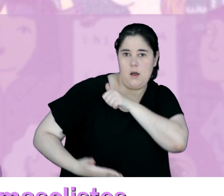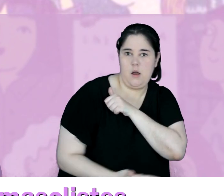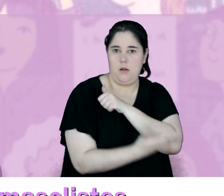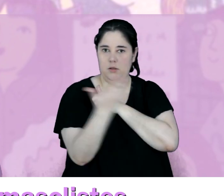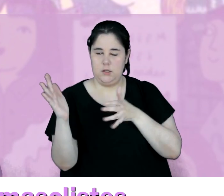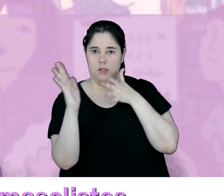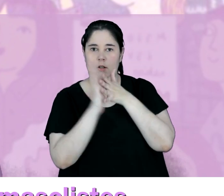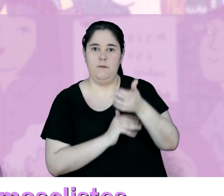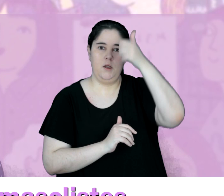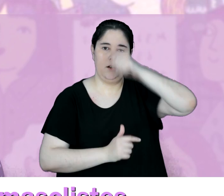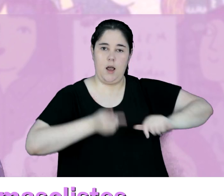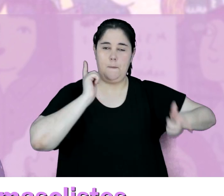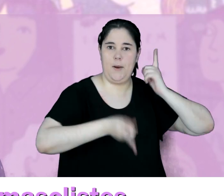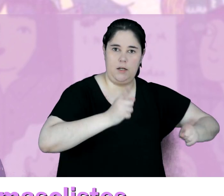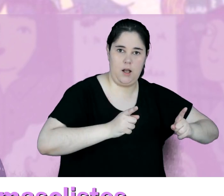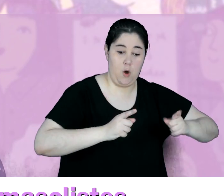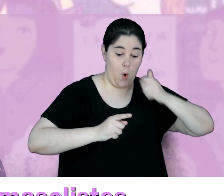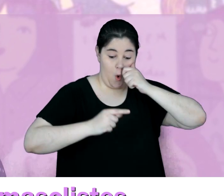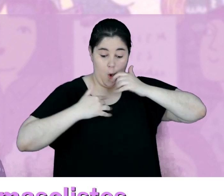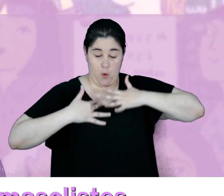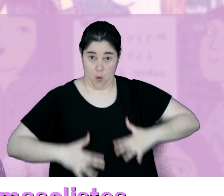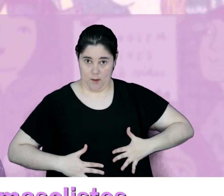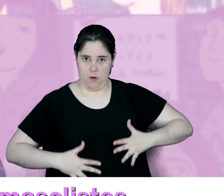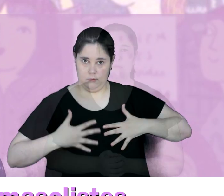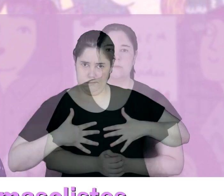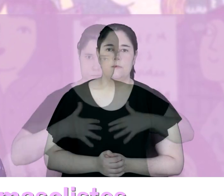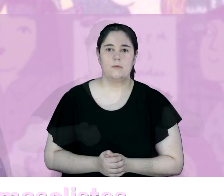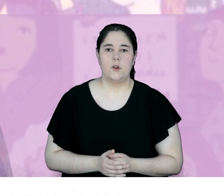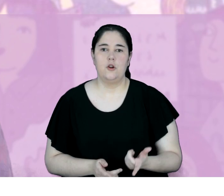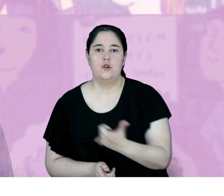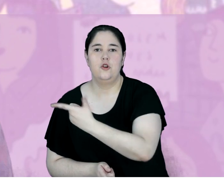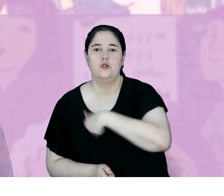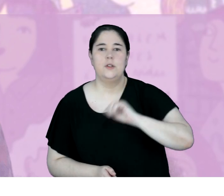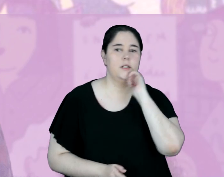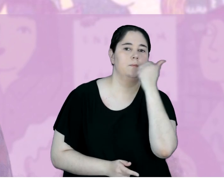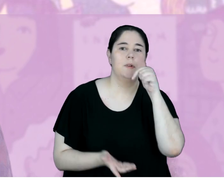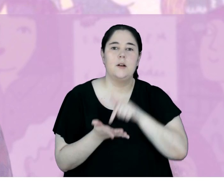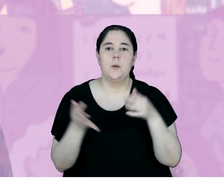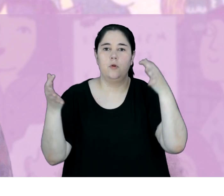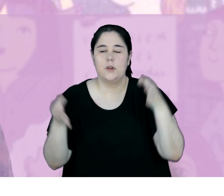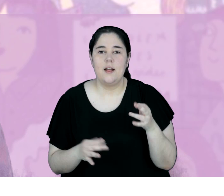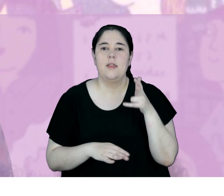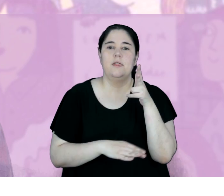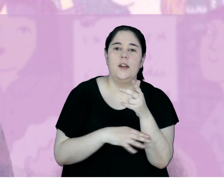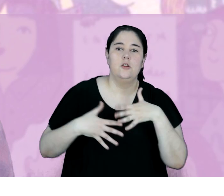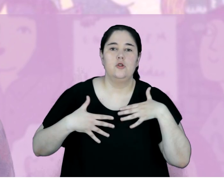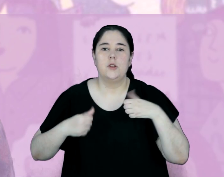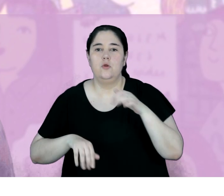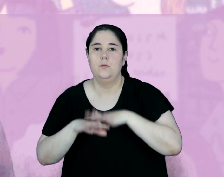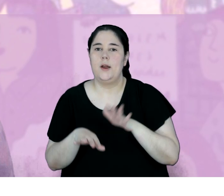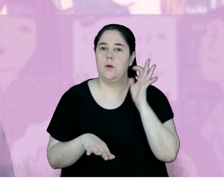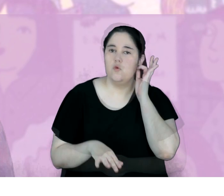com a expressió de l'apropiació patriarcal del nostre corp. Reclamem el dret a la salut de totes les dones,